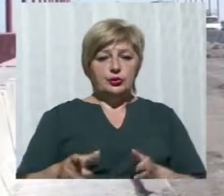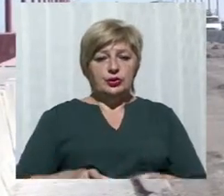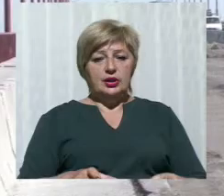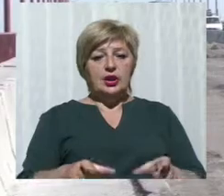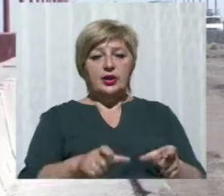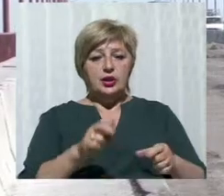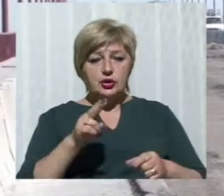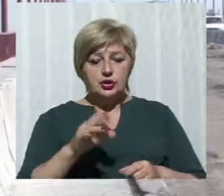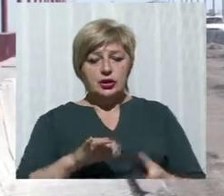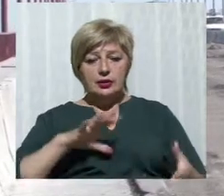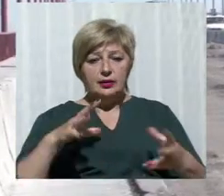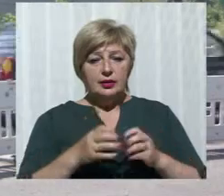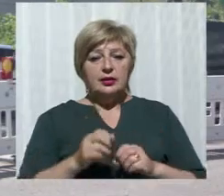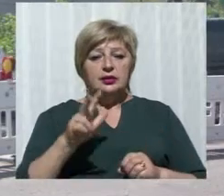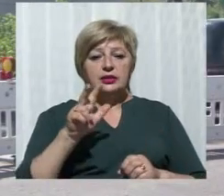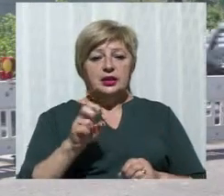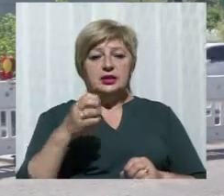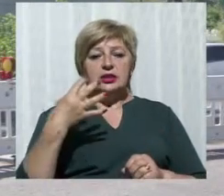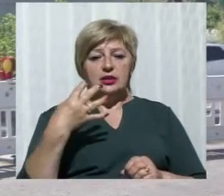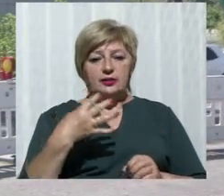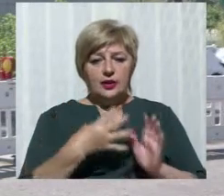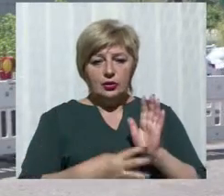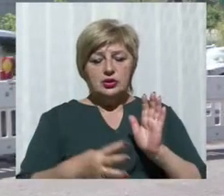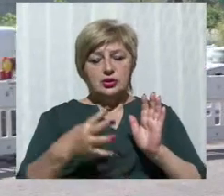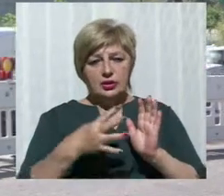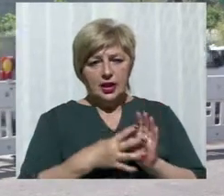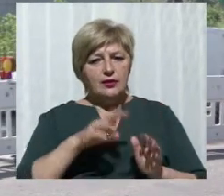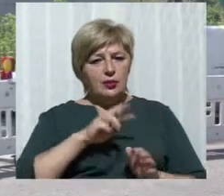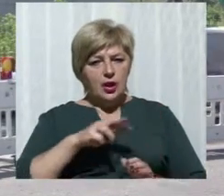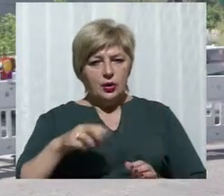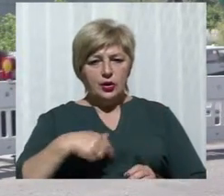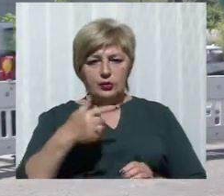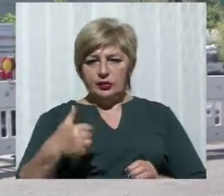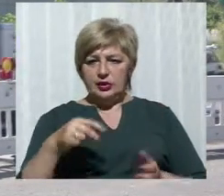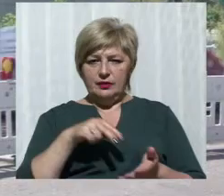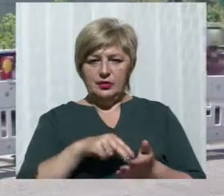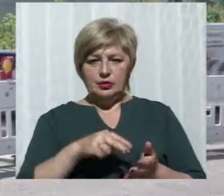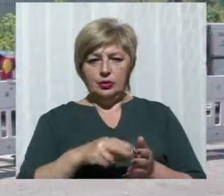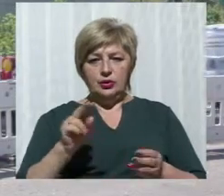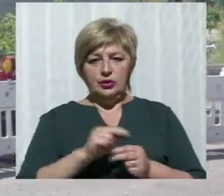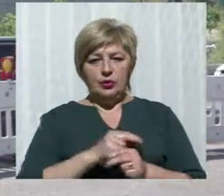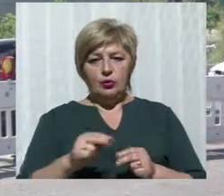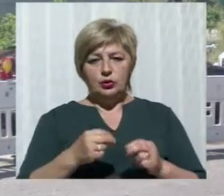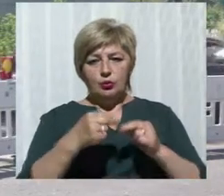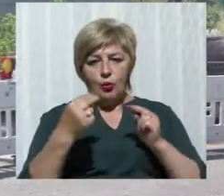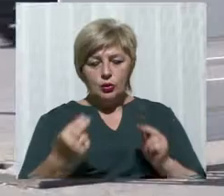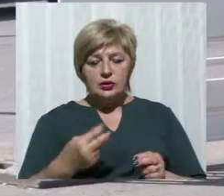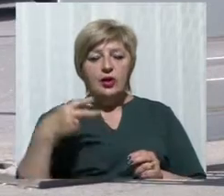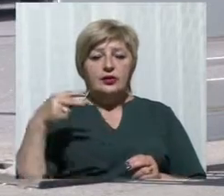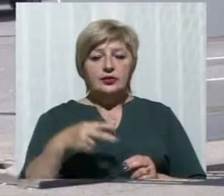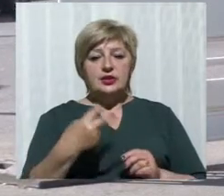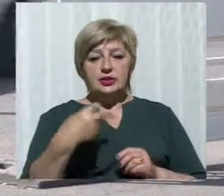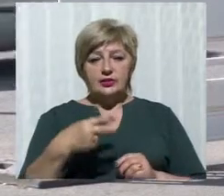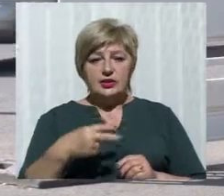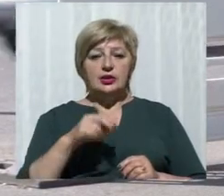складає 399 мільйонів гривень, сказав Михайло Лисенко. Також, за його словами, у 2020 році